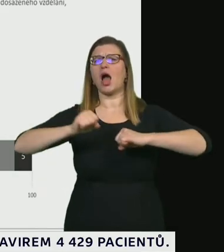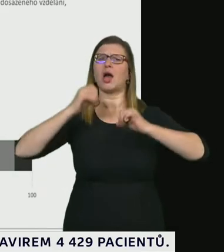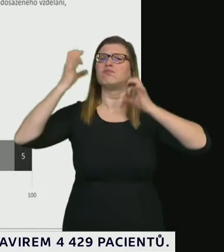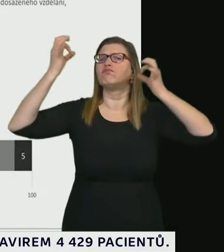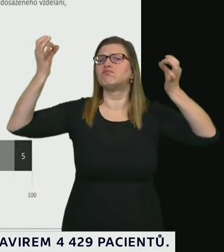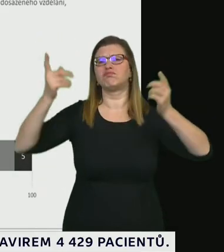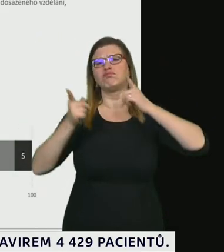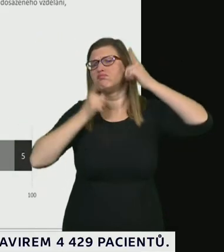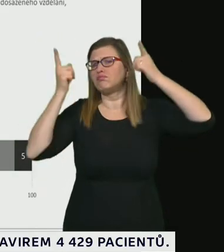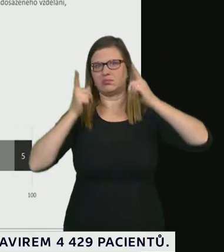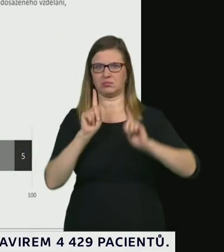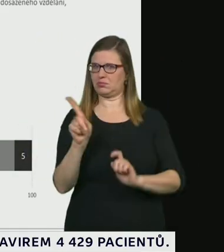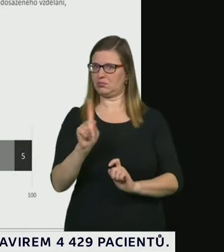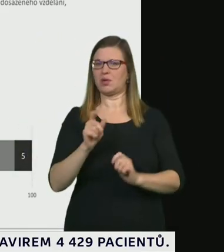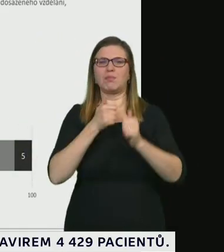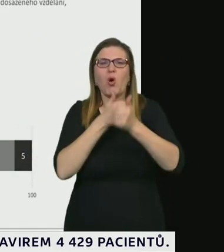udělat.